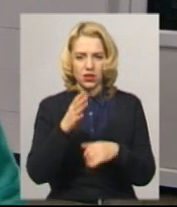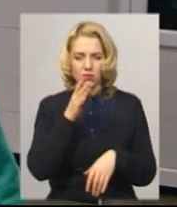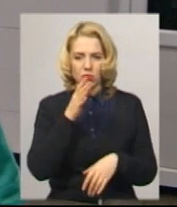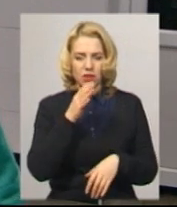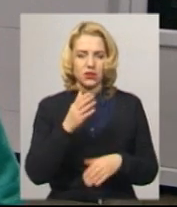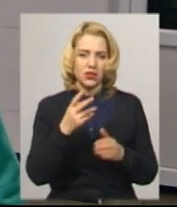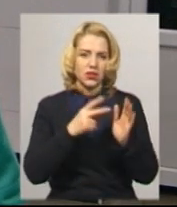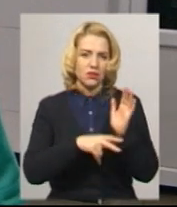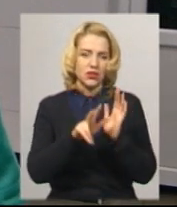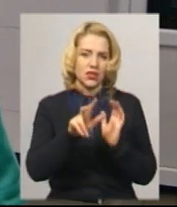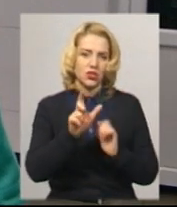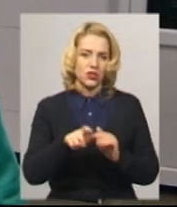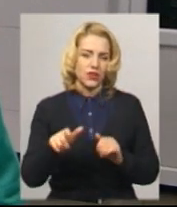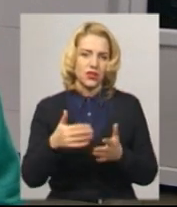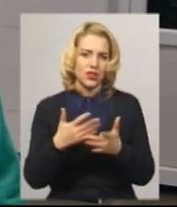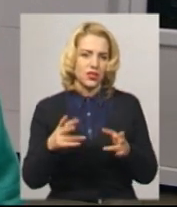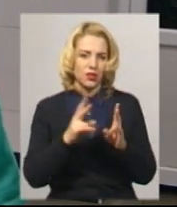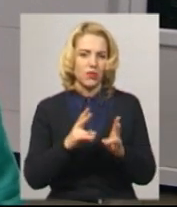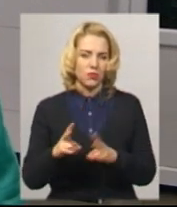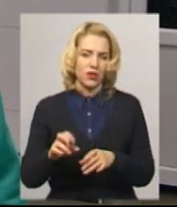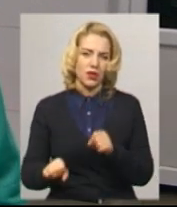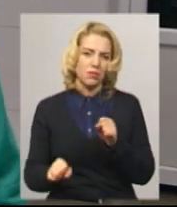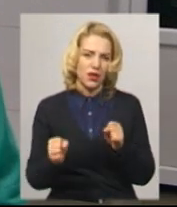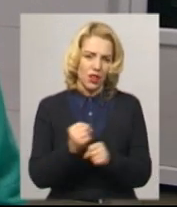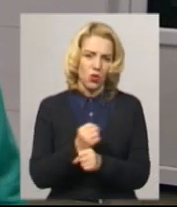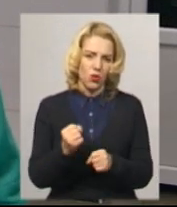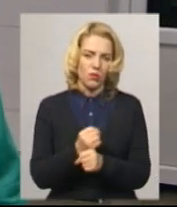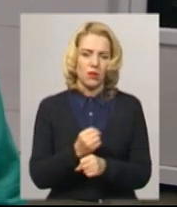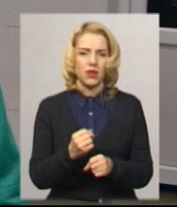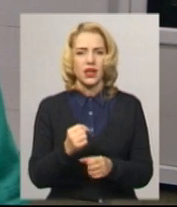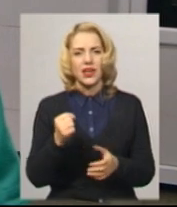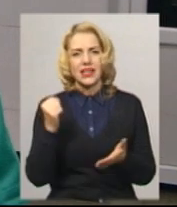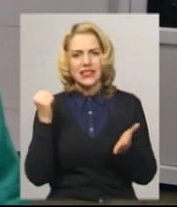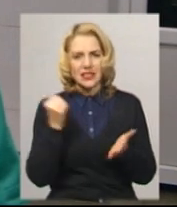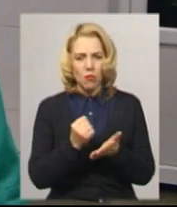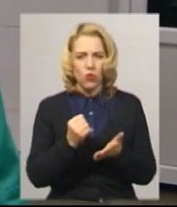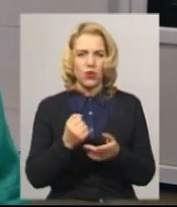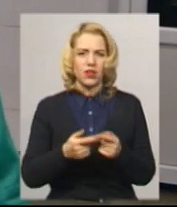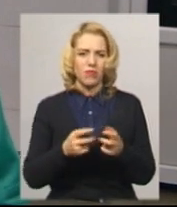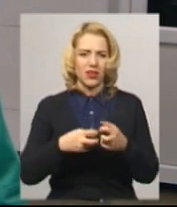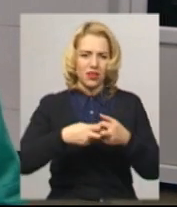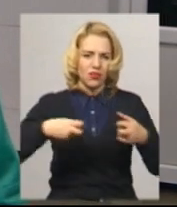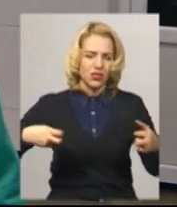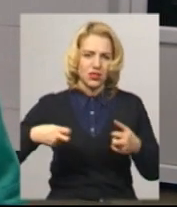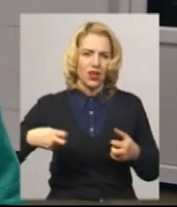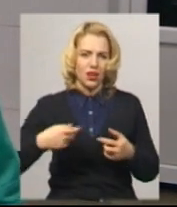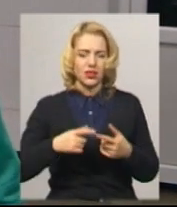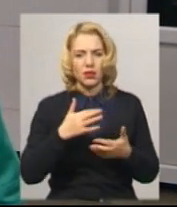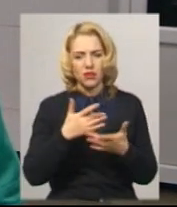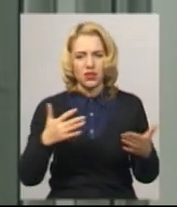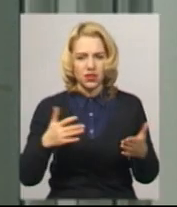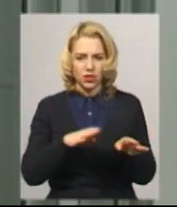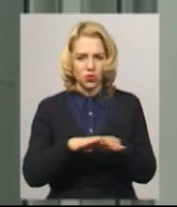чоловіка з різними травмами, з переломами, забоями, з розтягненнями ушкодження зв'язок різними